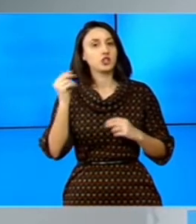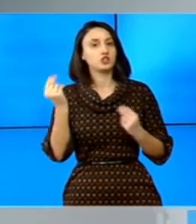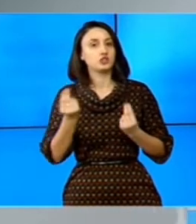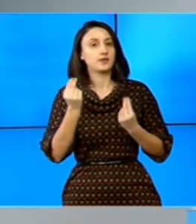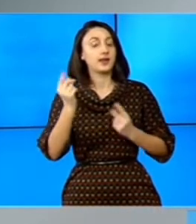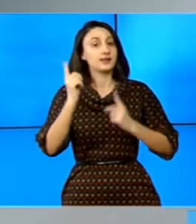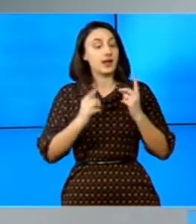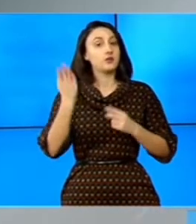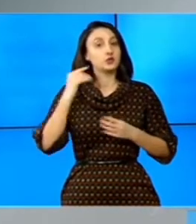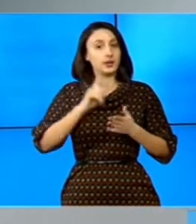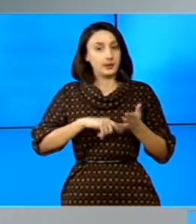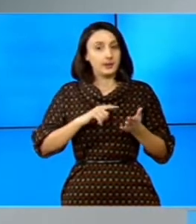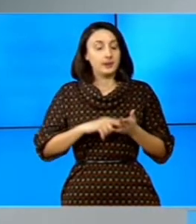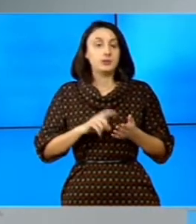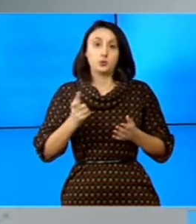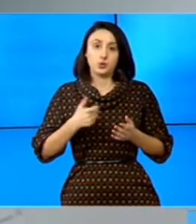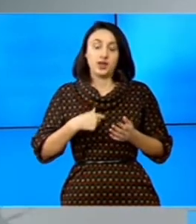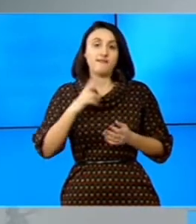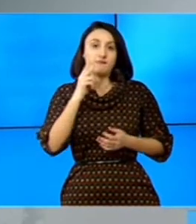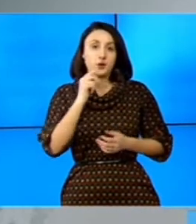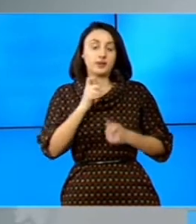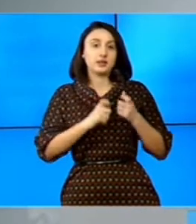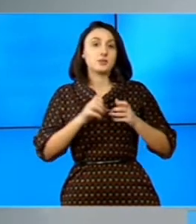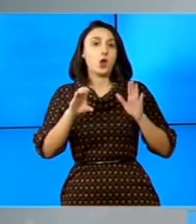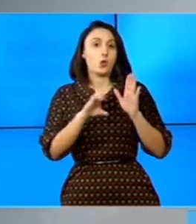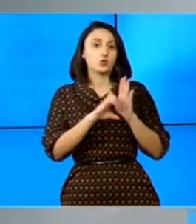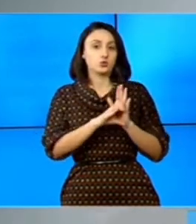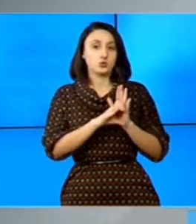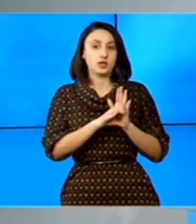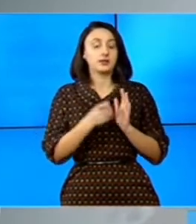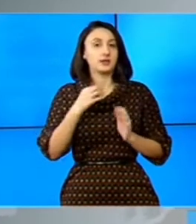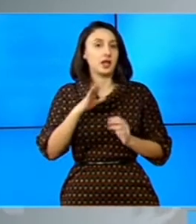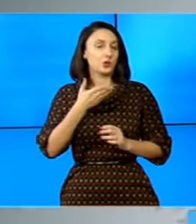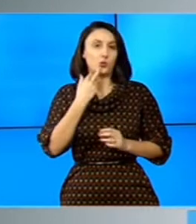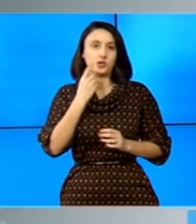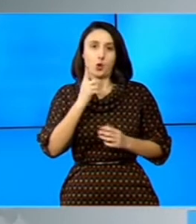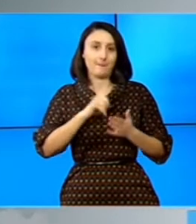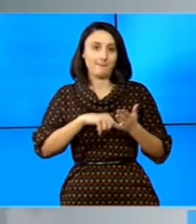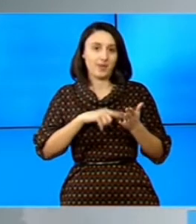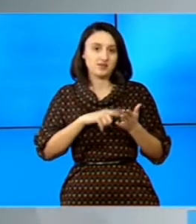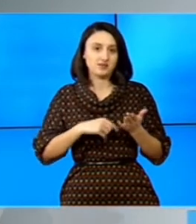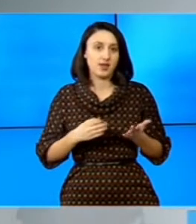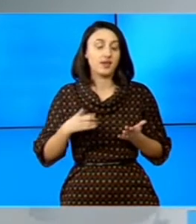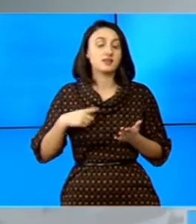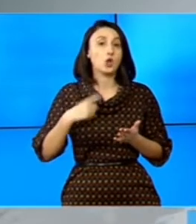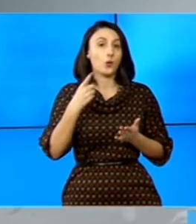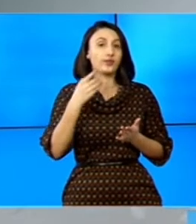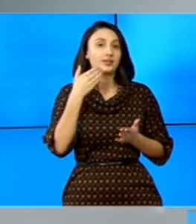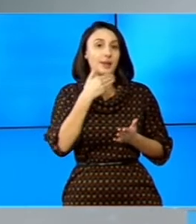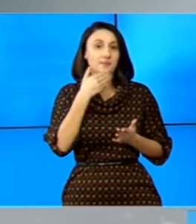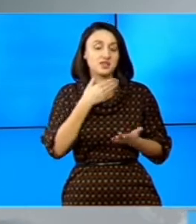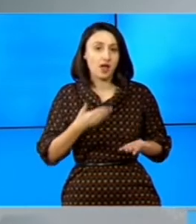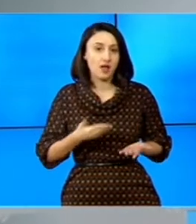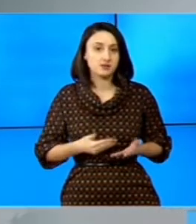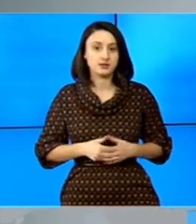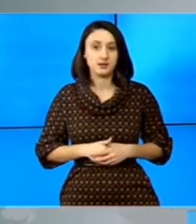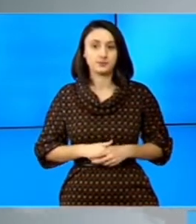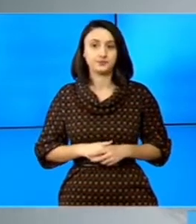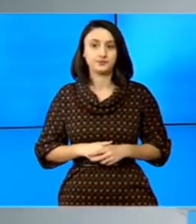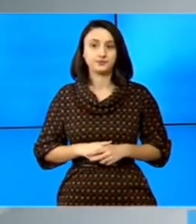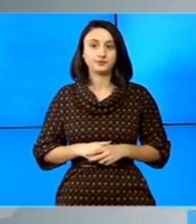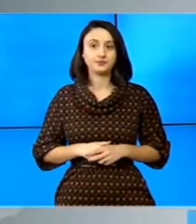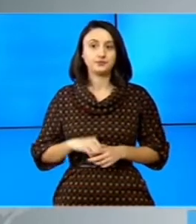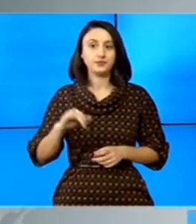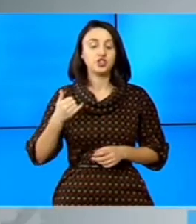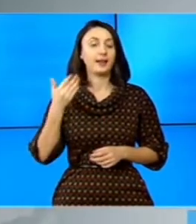Dacă era pensie, puteam să discutăm și de Constituționalitatea. Asta nu este o pensie. E o indemnizație. Este o indemnizație